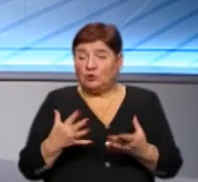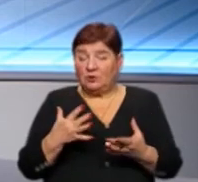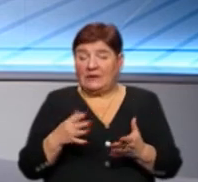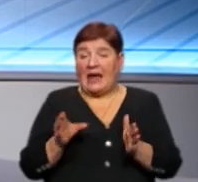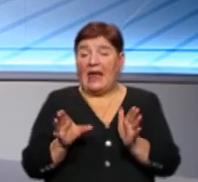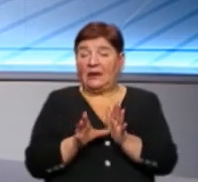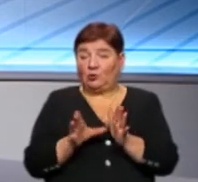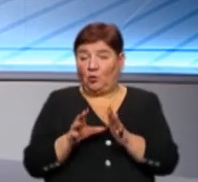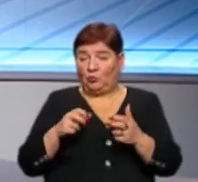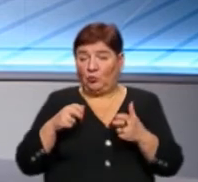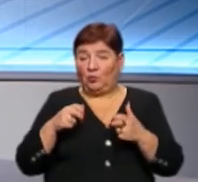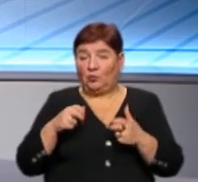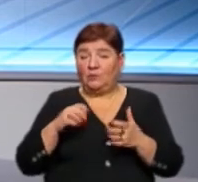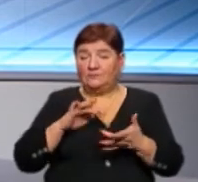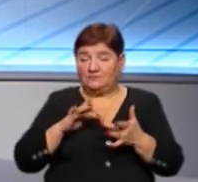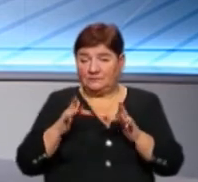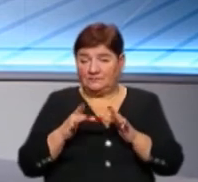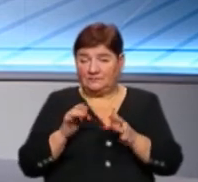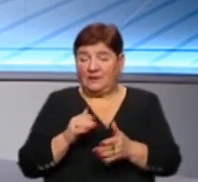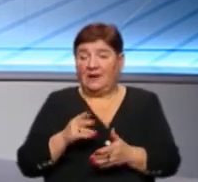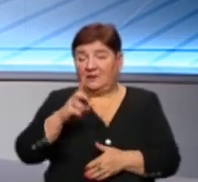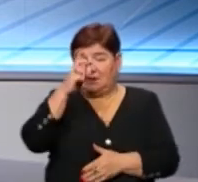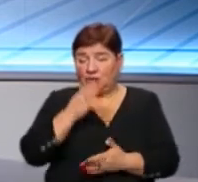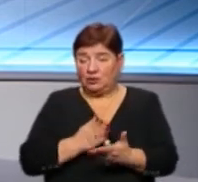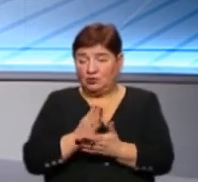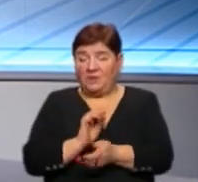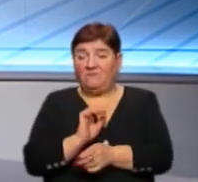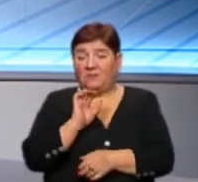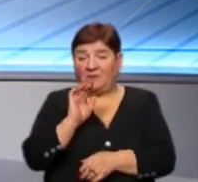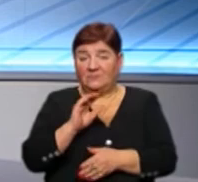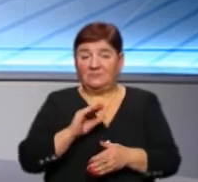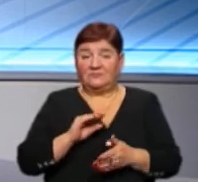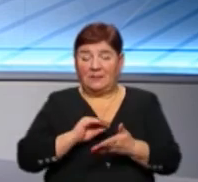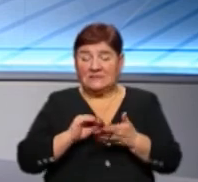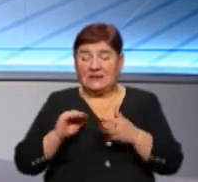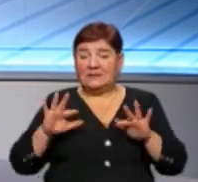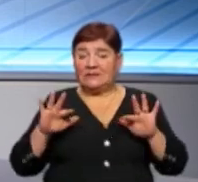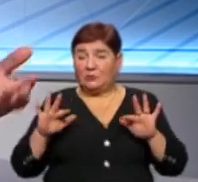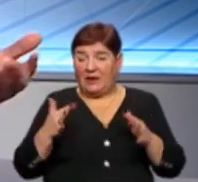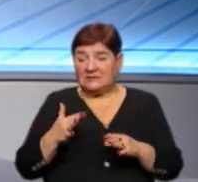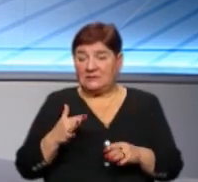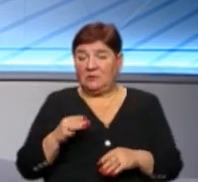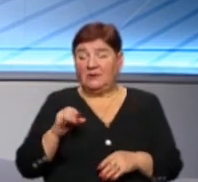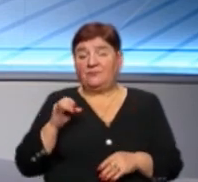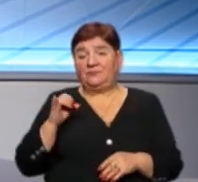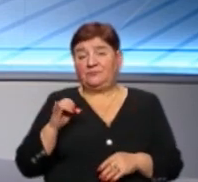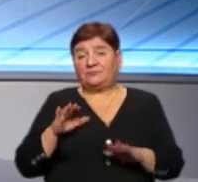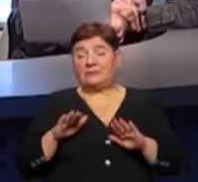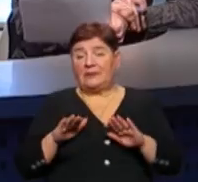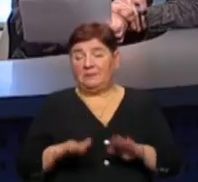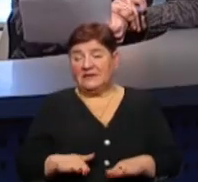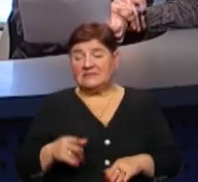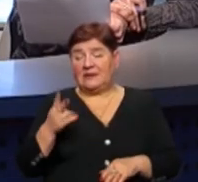електронну пошту Держпродспоживслужби достатньо відправити, описати ситуацію, де що. Місце,